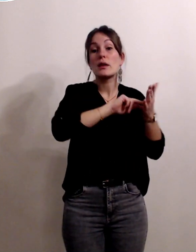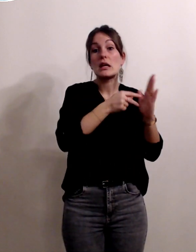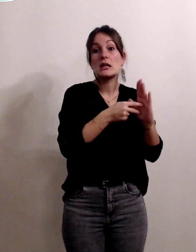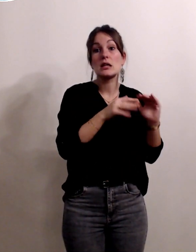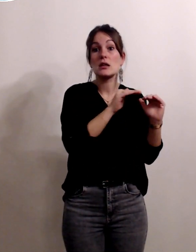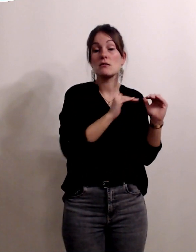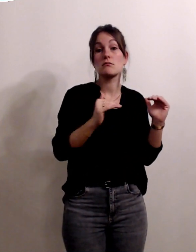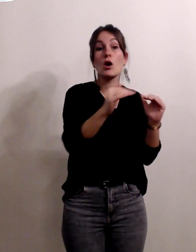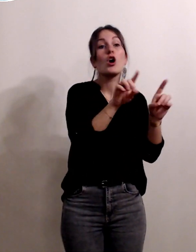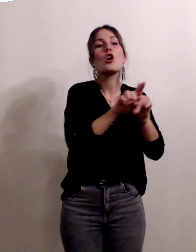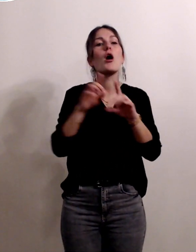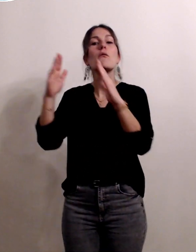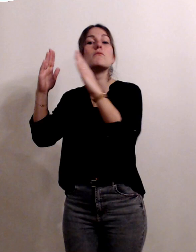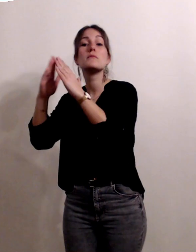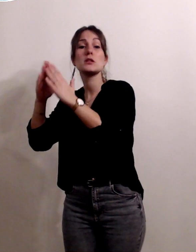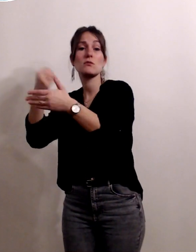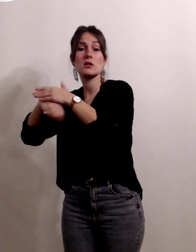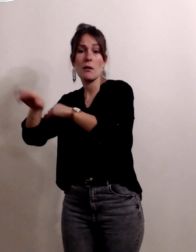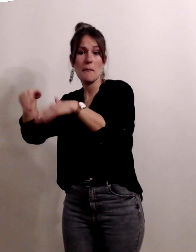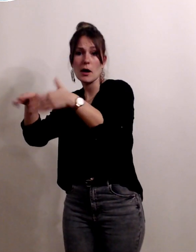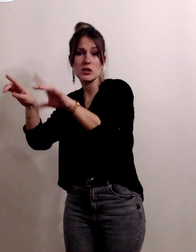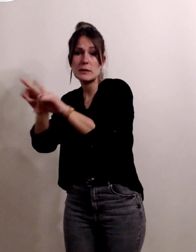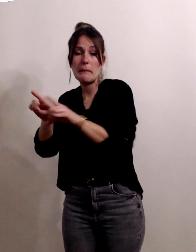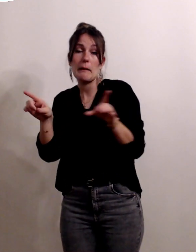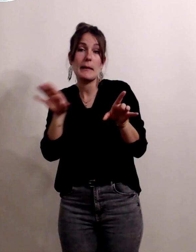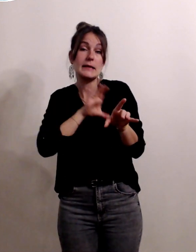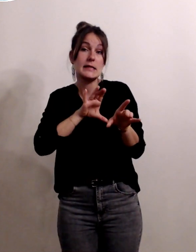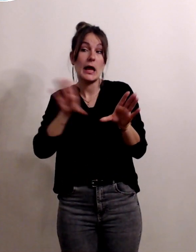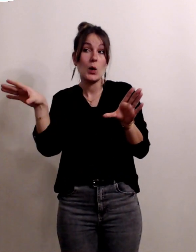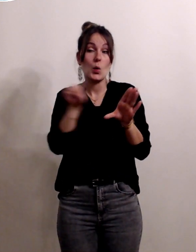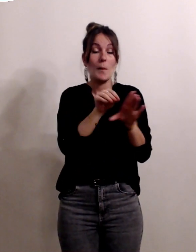qui fonctionnera comme une maison de naissance le plus proche possible